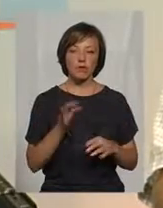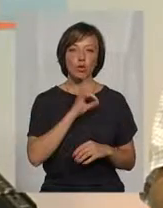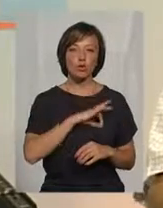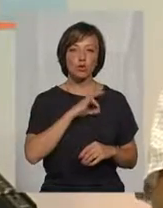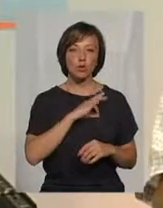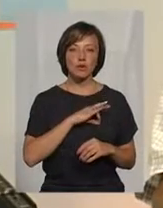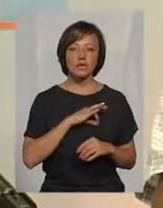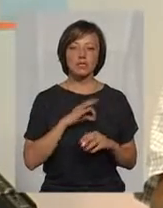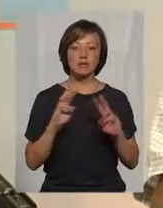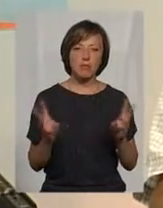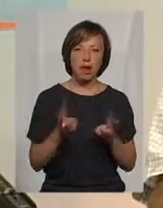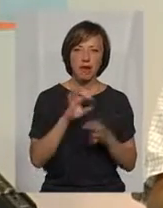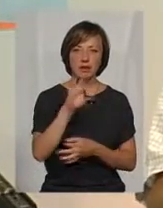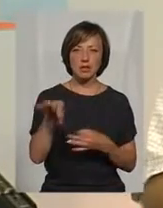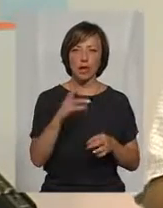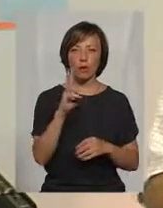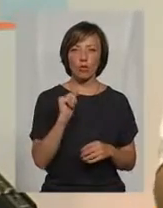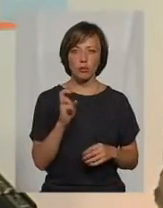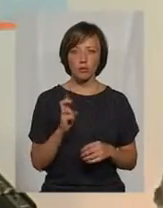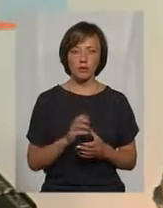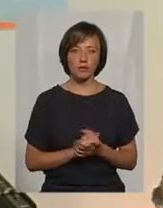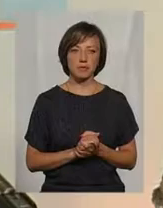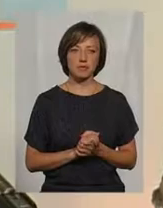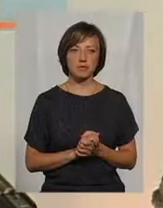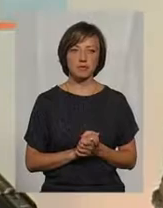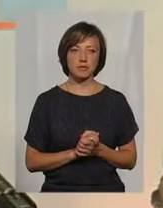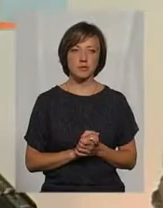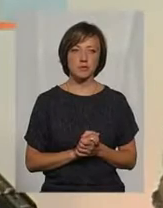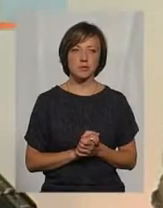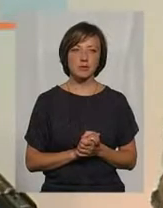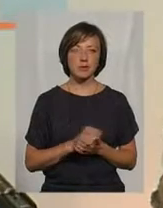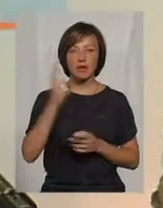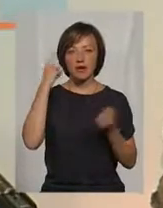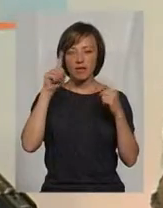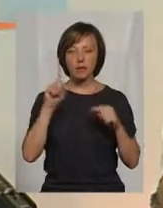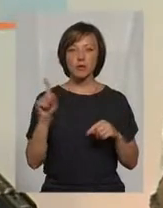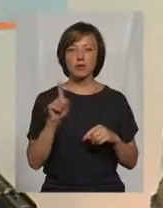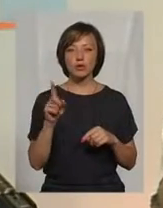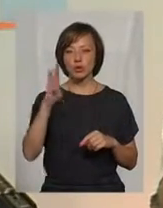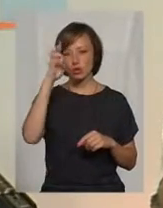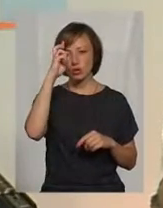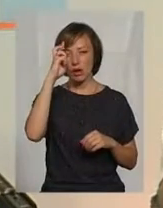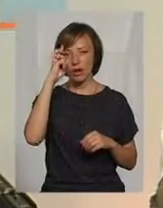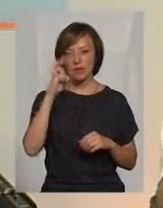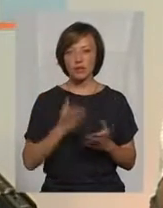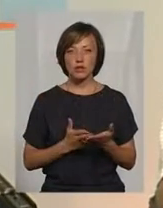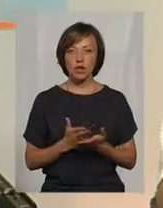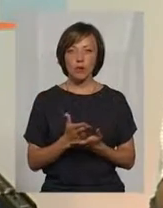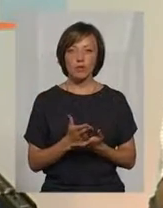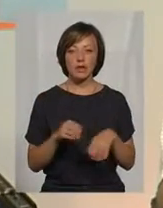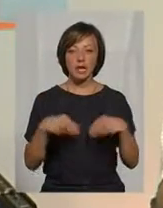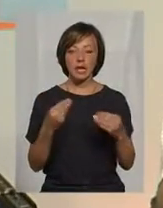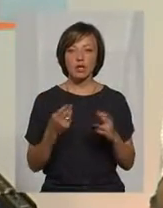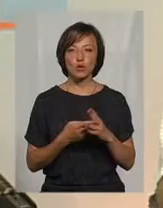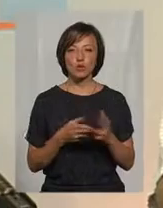використовувати, спалювати зайві куби. Це один із міфів тих, що держава шляхом надання